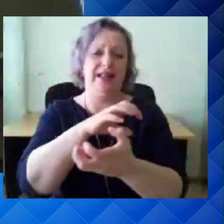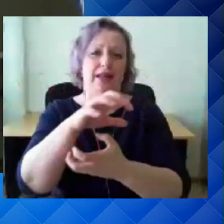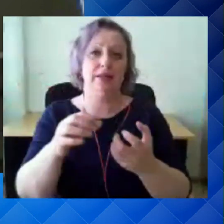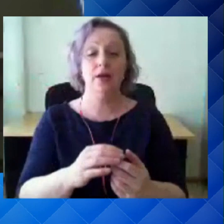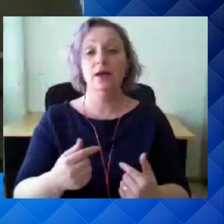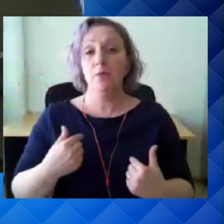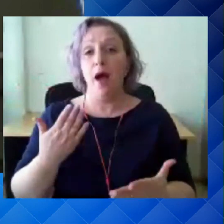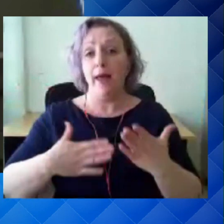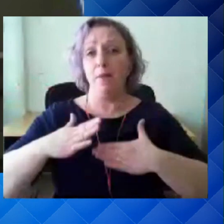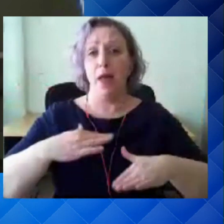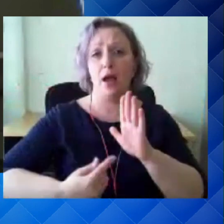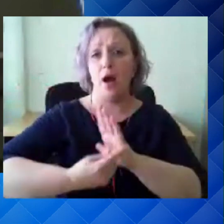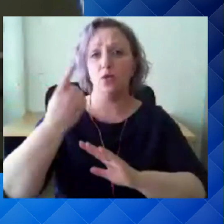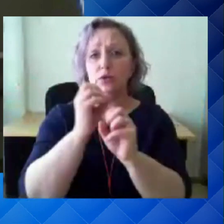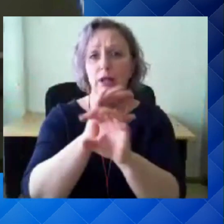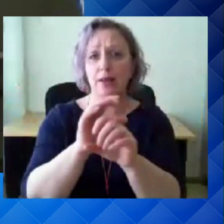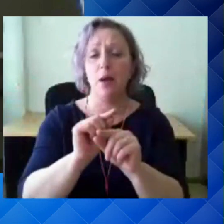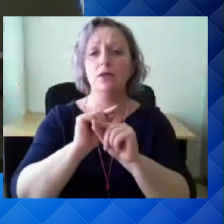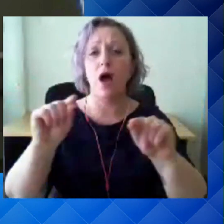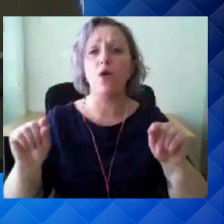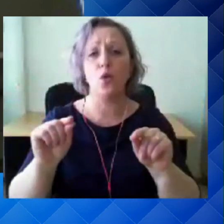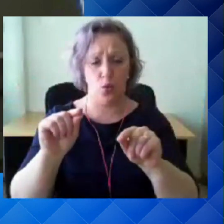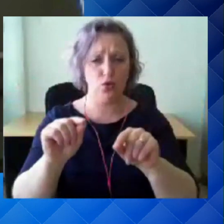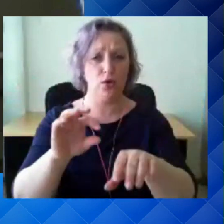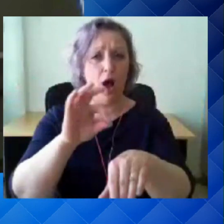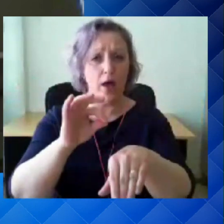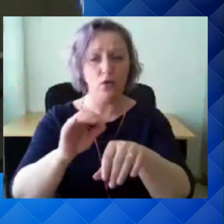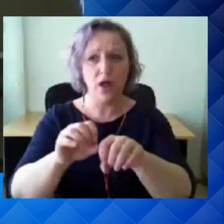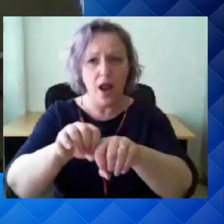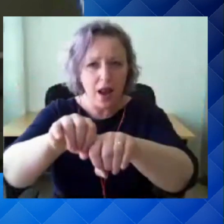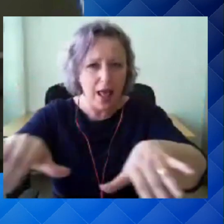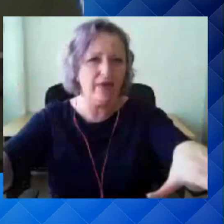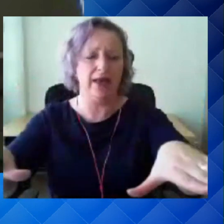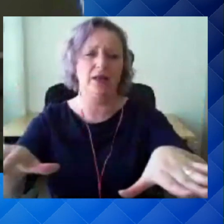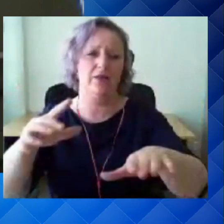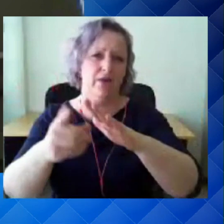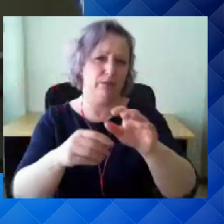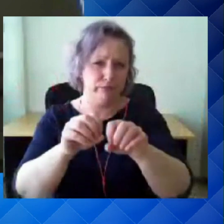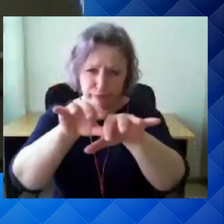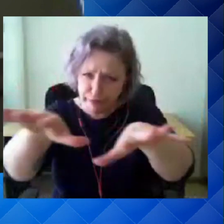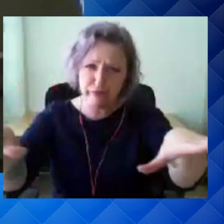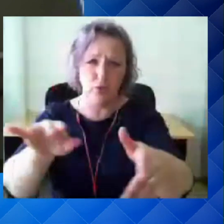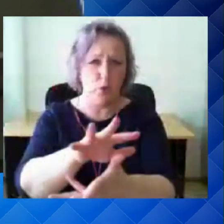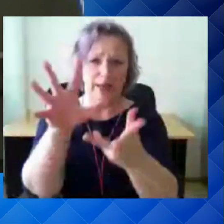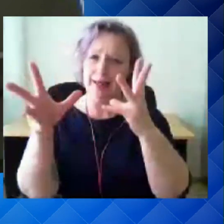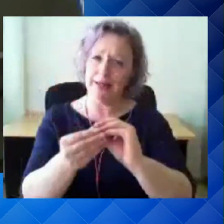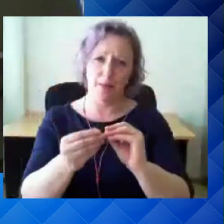räägin paar sõna nakkusaiguste ulatuslikust levikust ja pandeemiatest üldisemalt ja